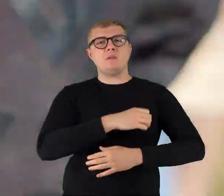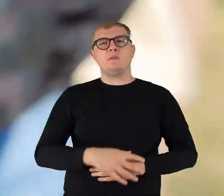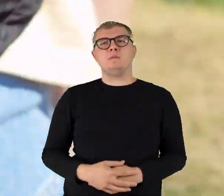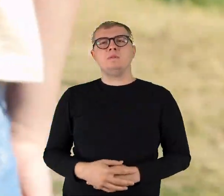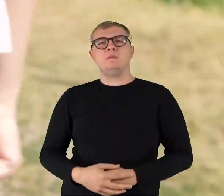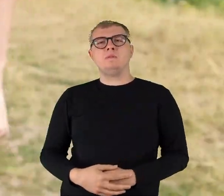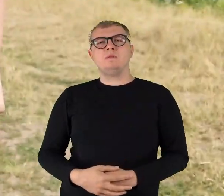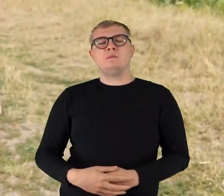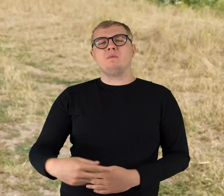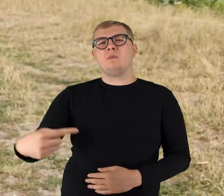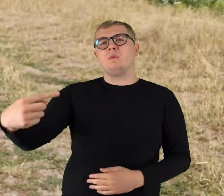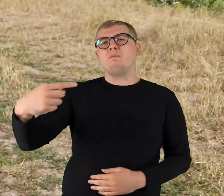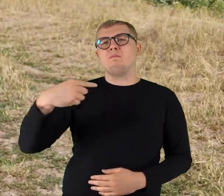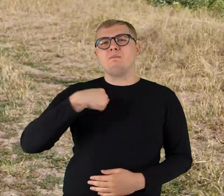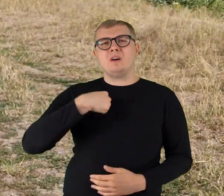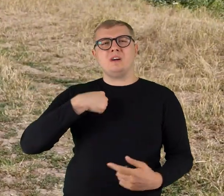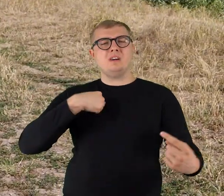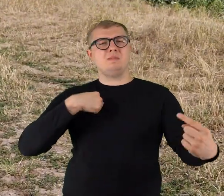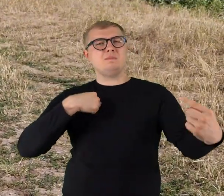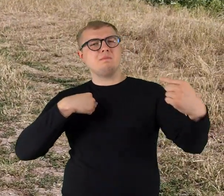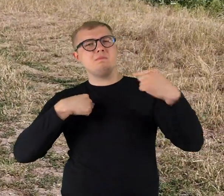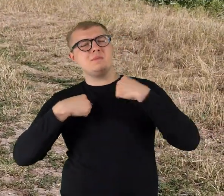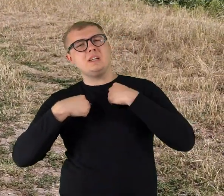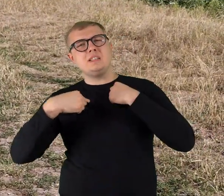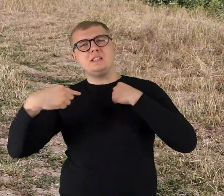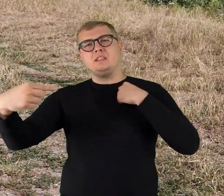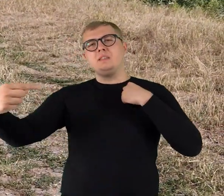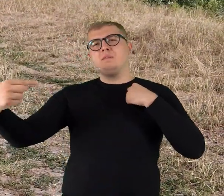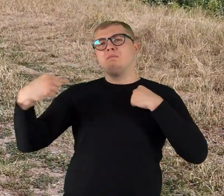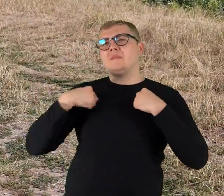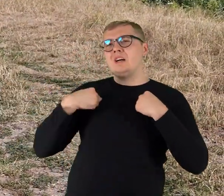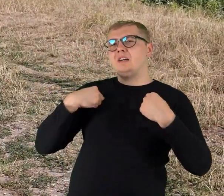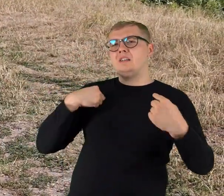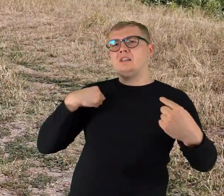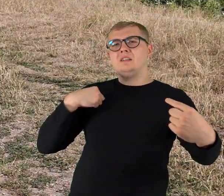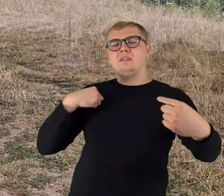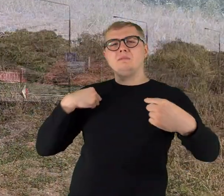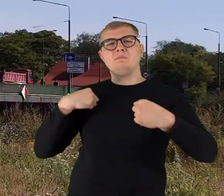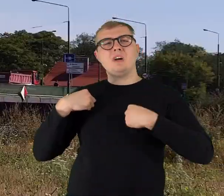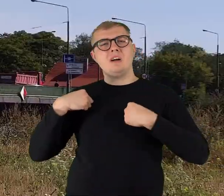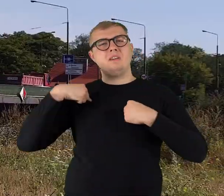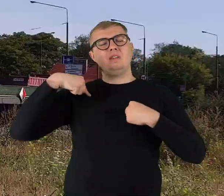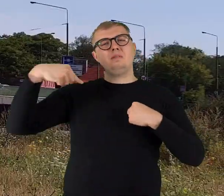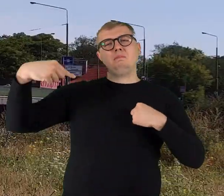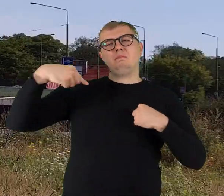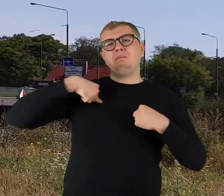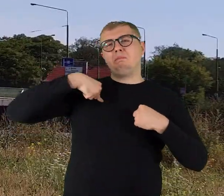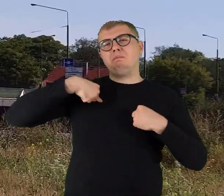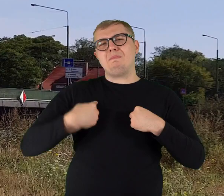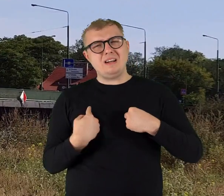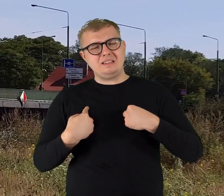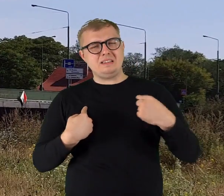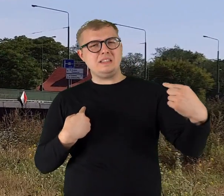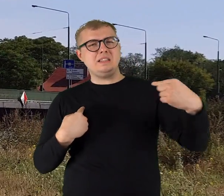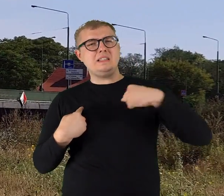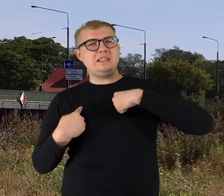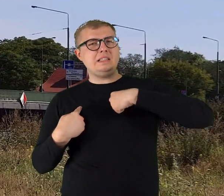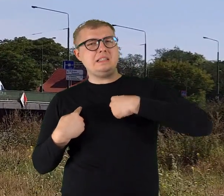Sieką wkoło kule Łamią się